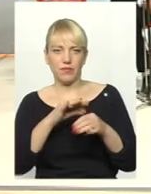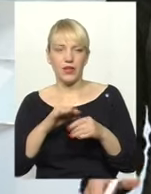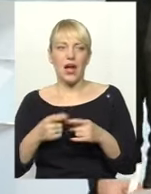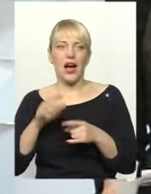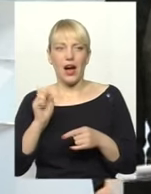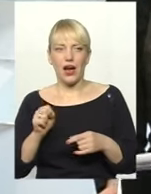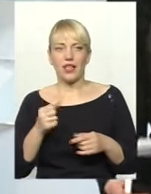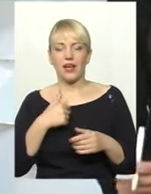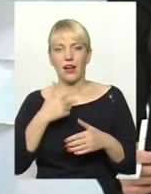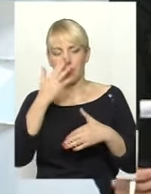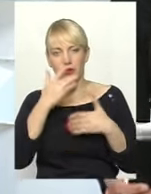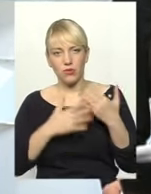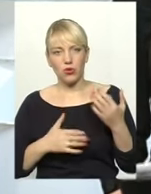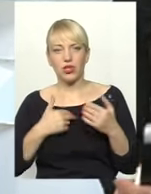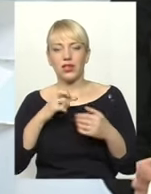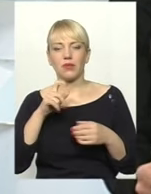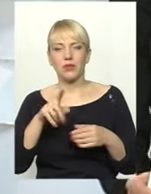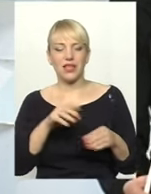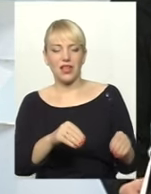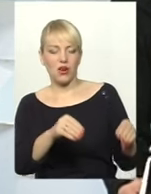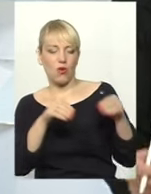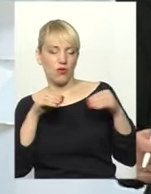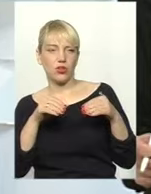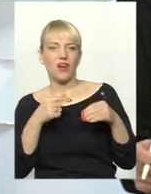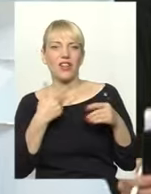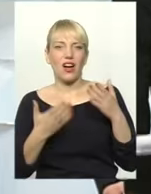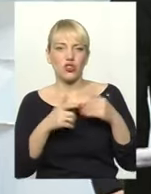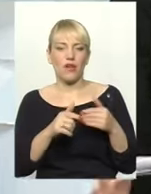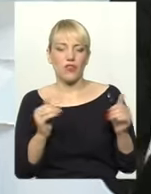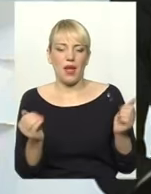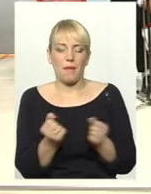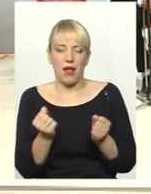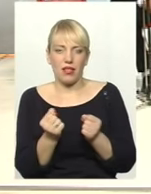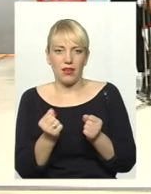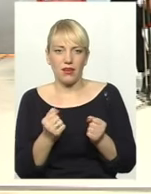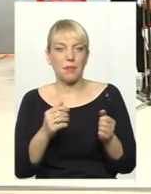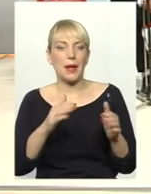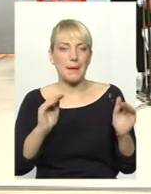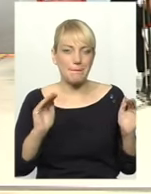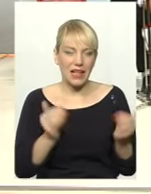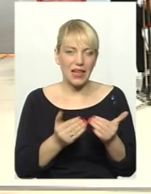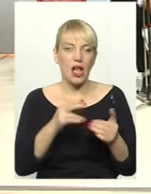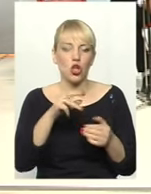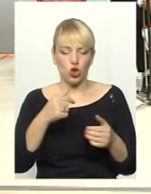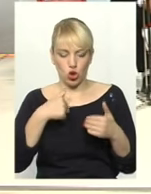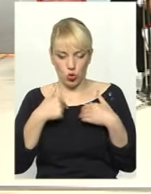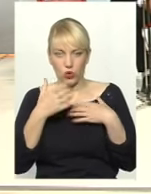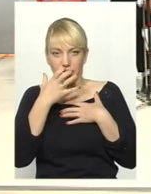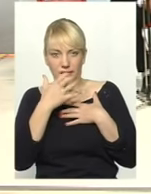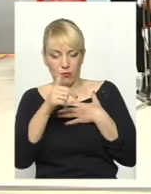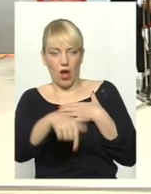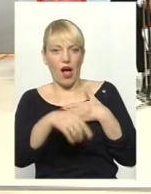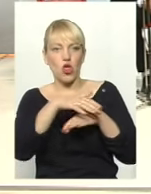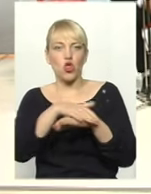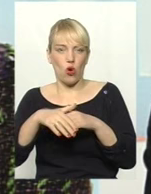перепрошую, як би ти не тягнув в ковдру, якщо вона коротка, тут зігрівся, ноги мерзли. Ну так, я розумію. Але я ще раз скажу,